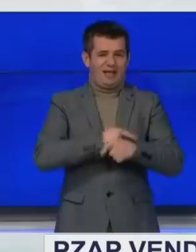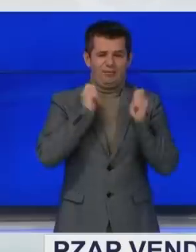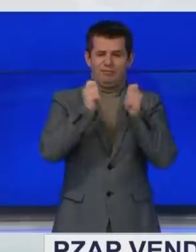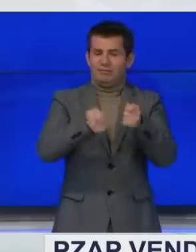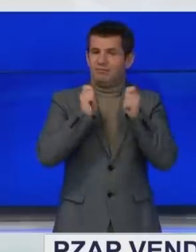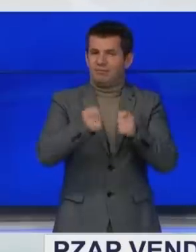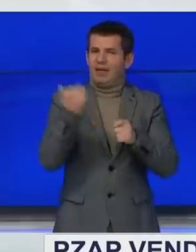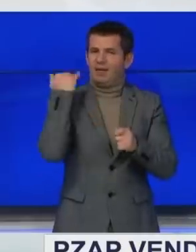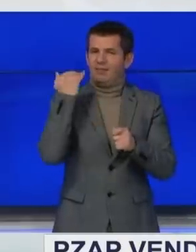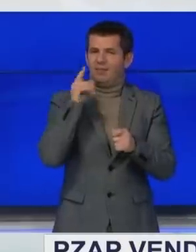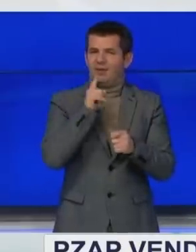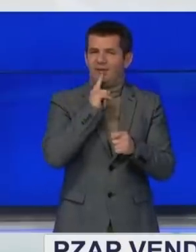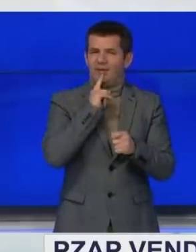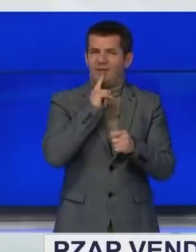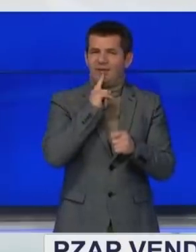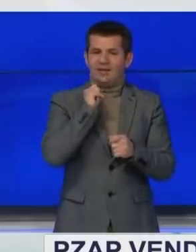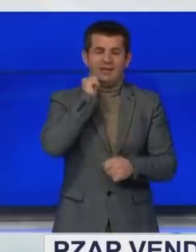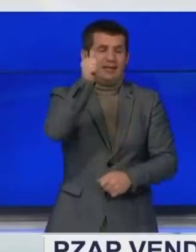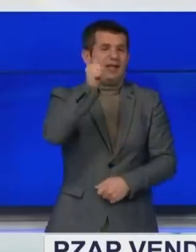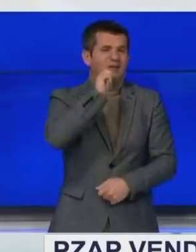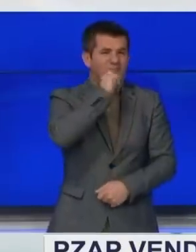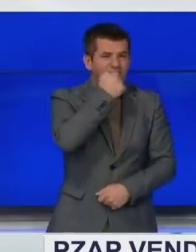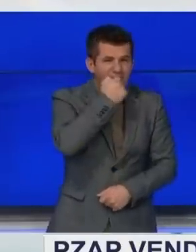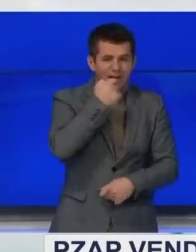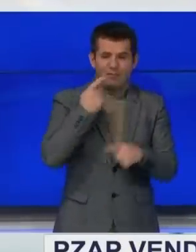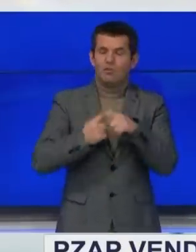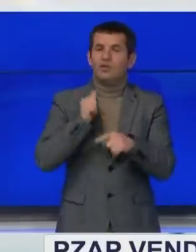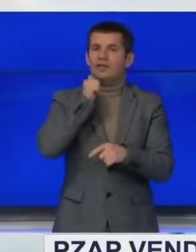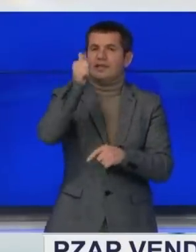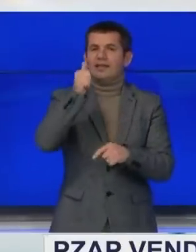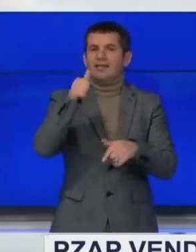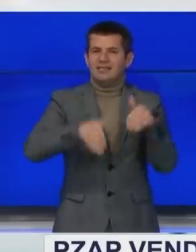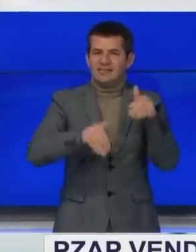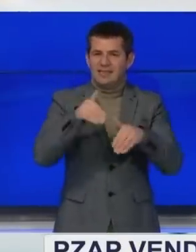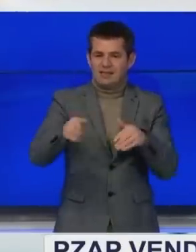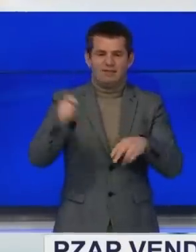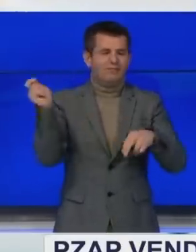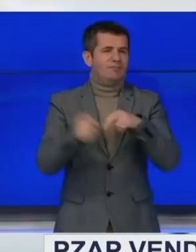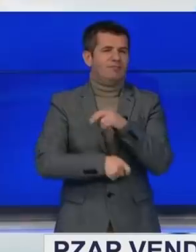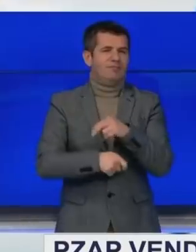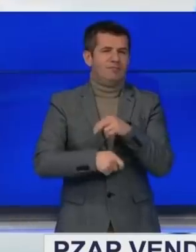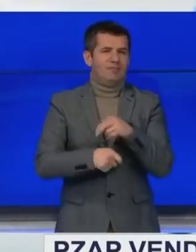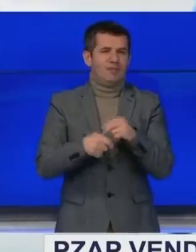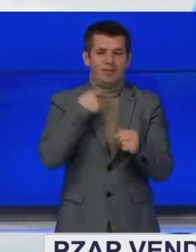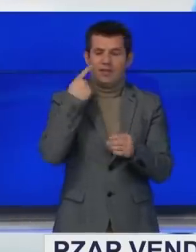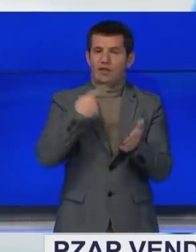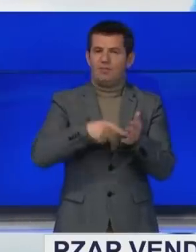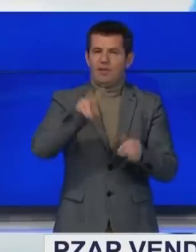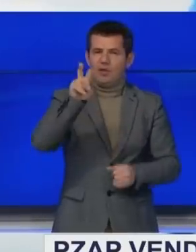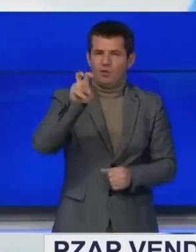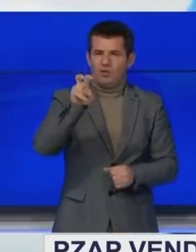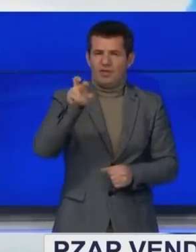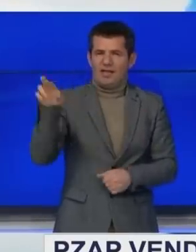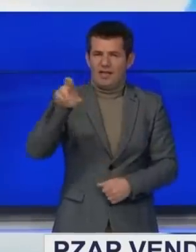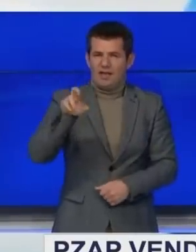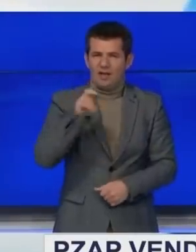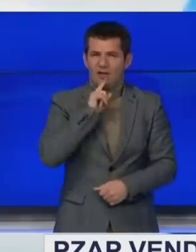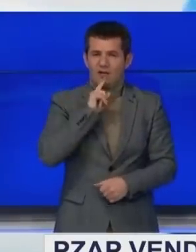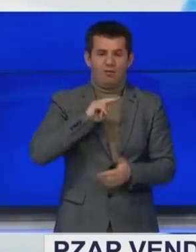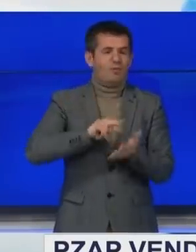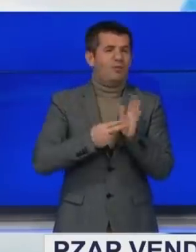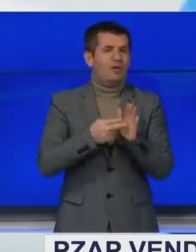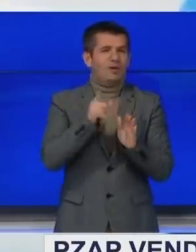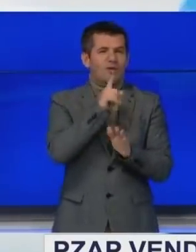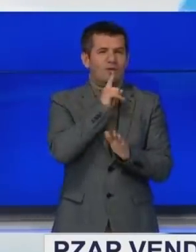heçtjes zgjedhore dhe ditën e zgjedjeve. Pëzapo ka vendosur gjobë në vlerë për 1.200 euro për subjektet politikët të